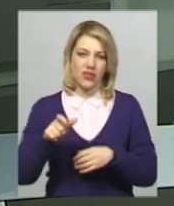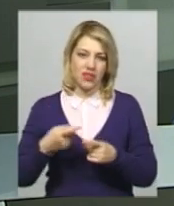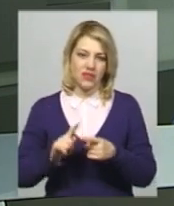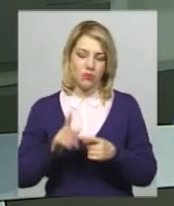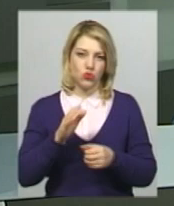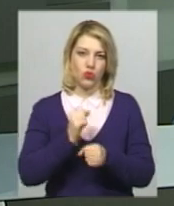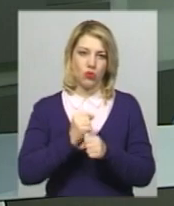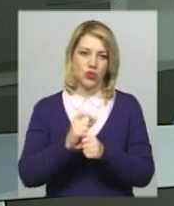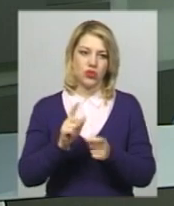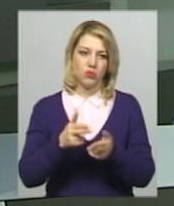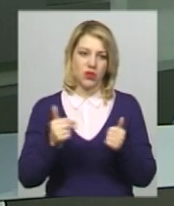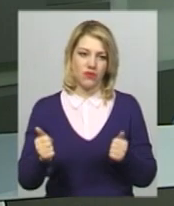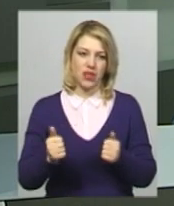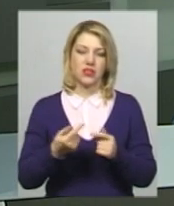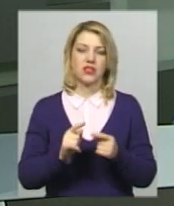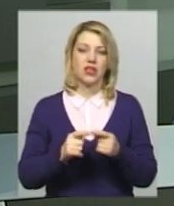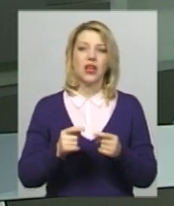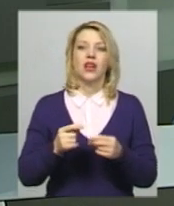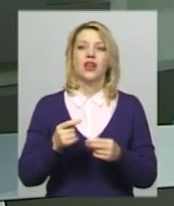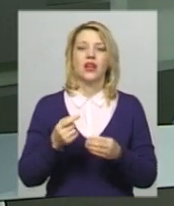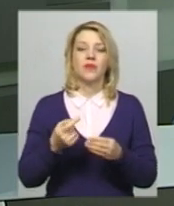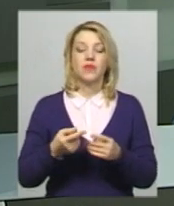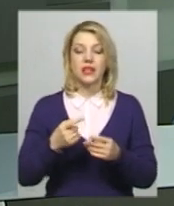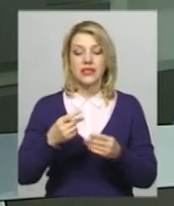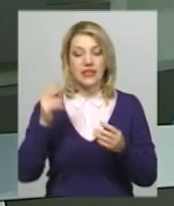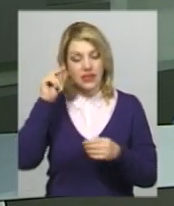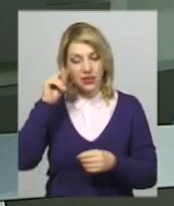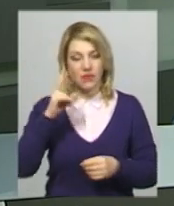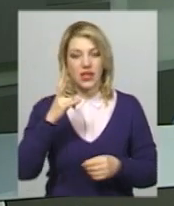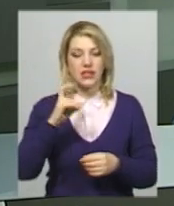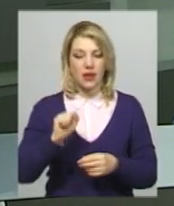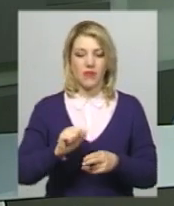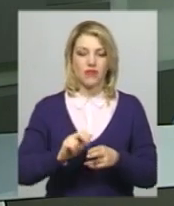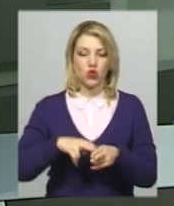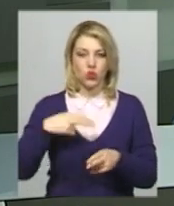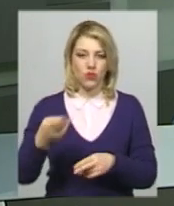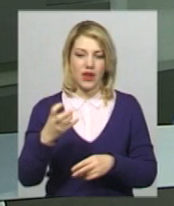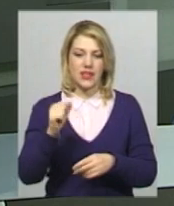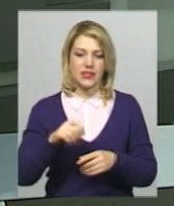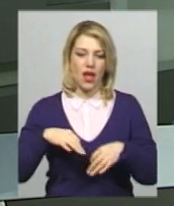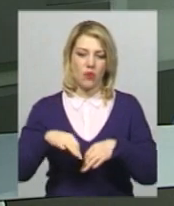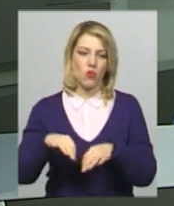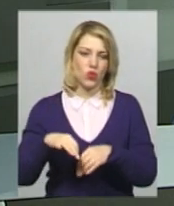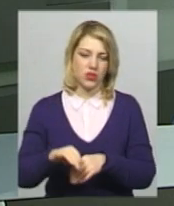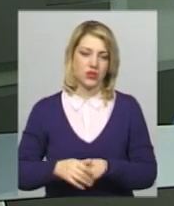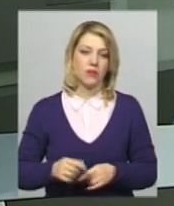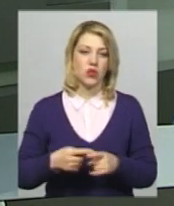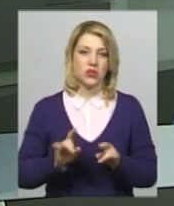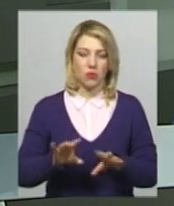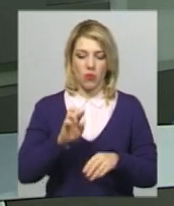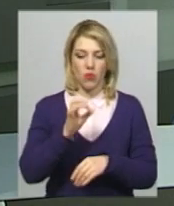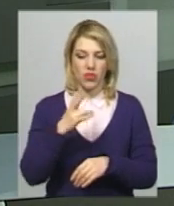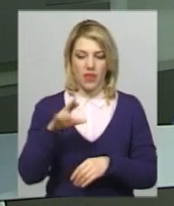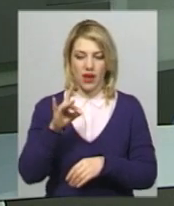це, аби підтвердити цифри від шкодування за пільговий приїзд. Про це повідомив заступник Хмельницького міського голови Андрій Мадаренко. Каже,